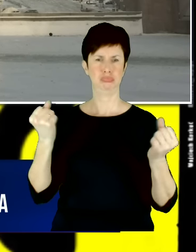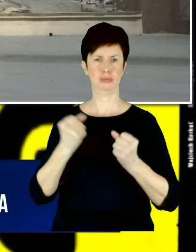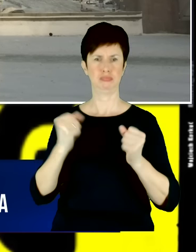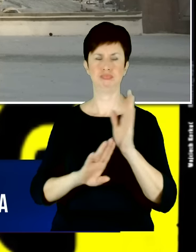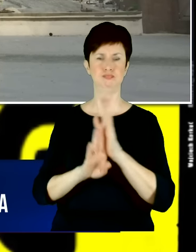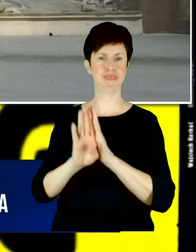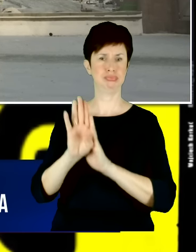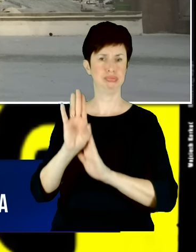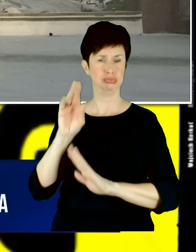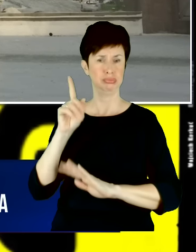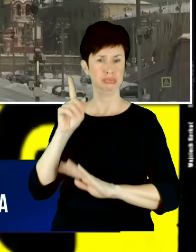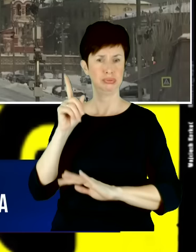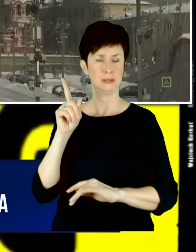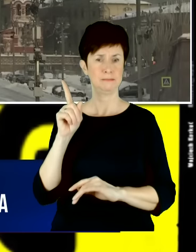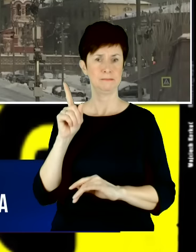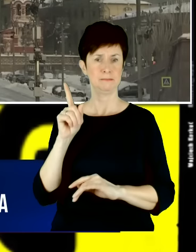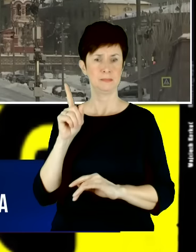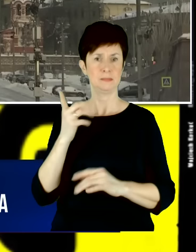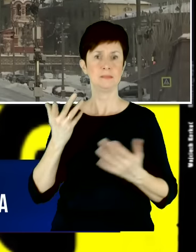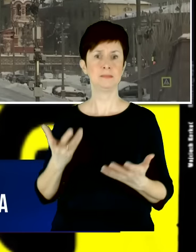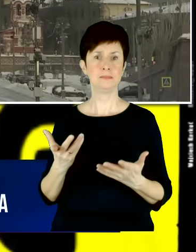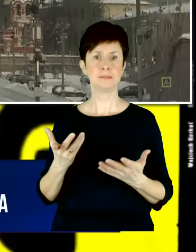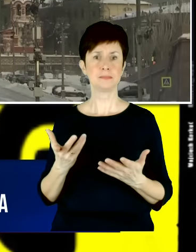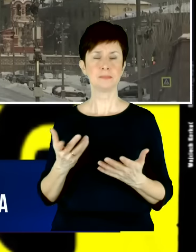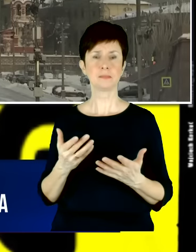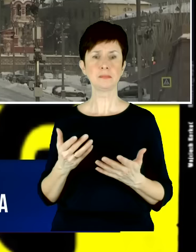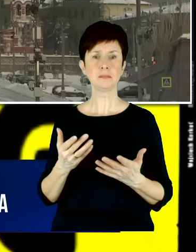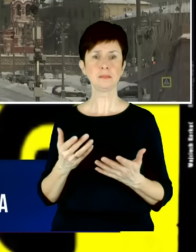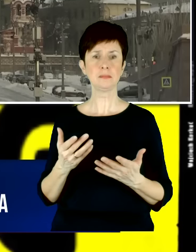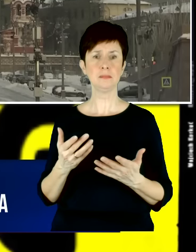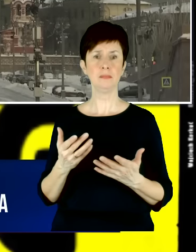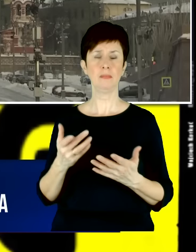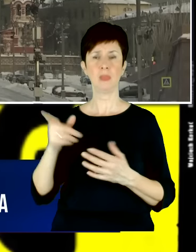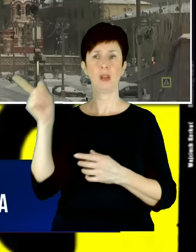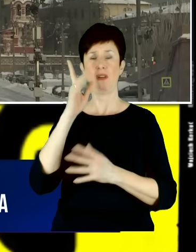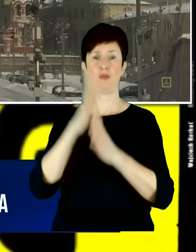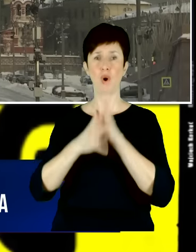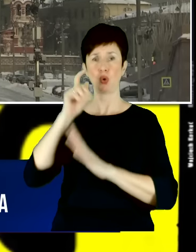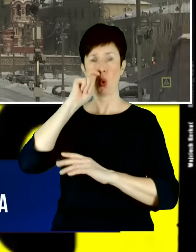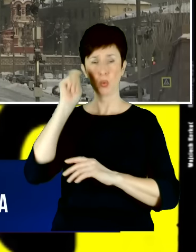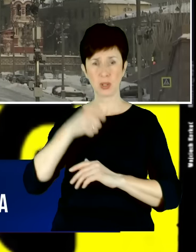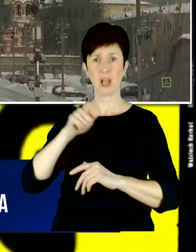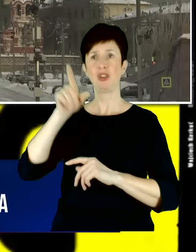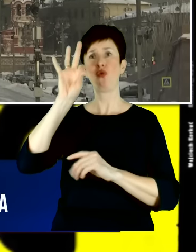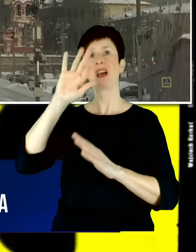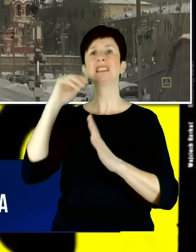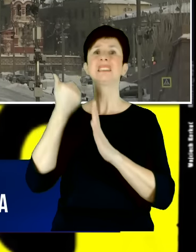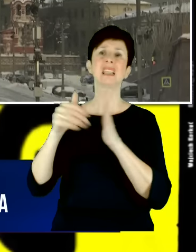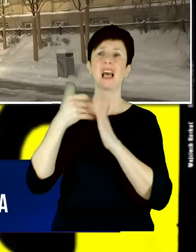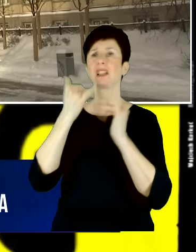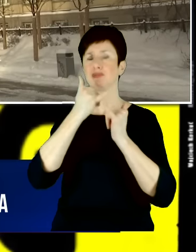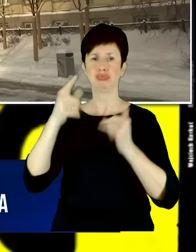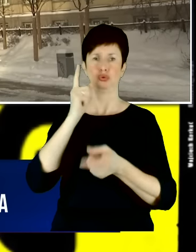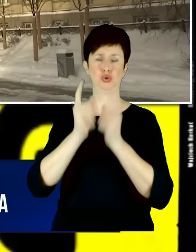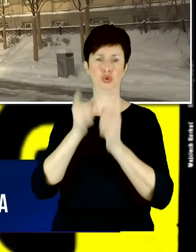spotkało Rosję na froncie w działaniach przeciwko Ukrainie. Rosyjski potencjał ludzki, jeżeli